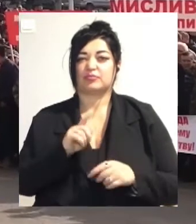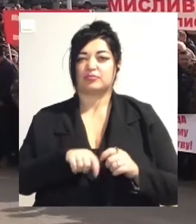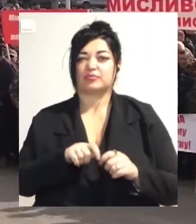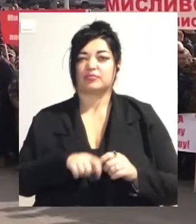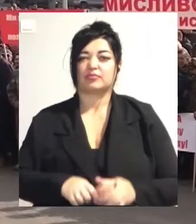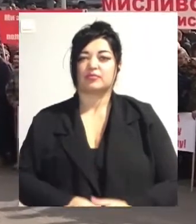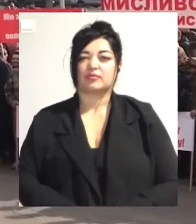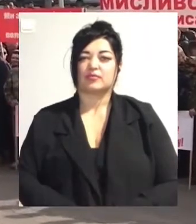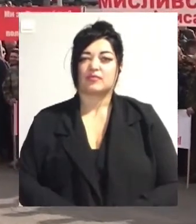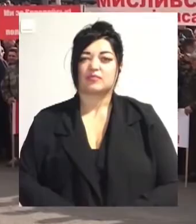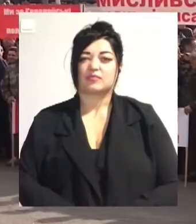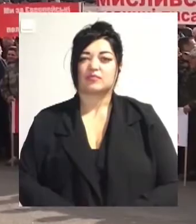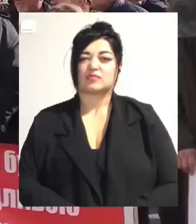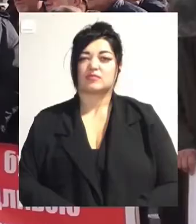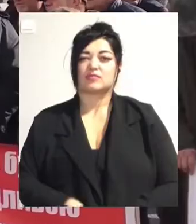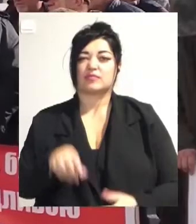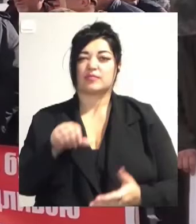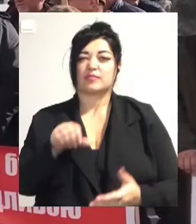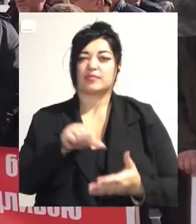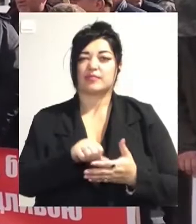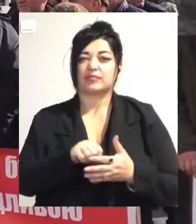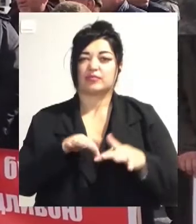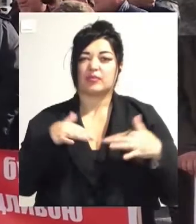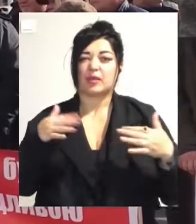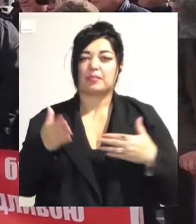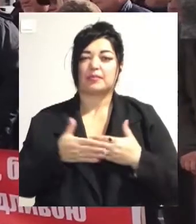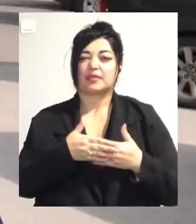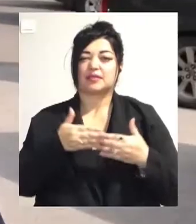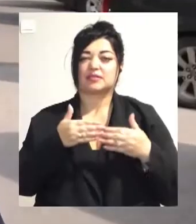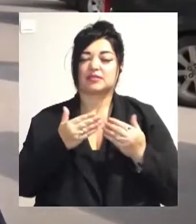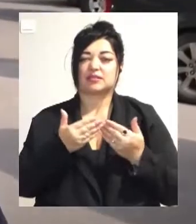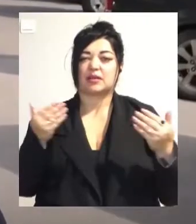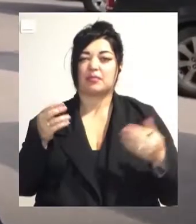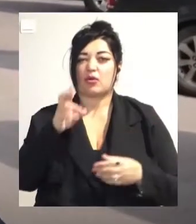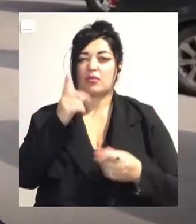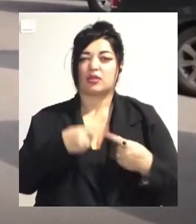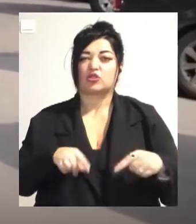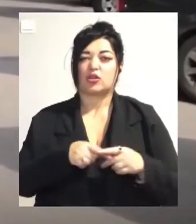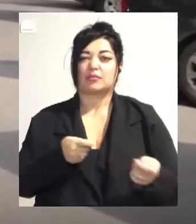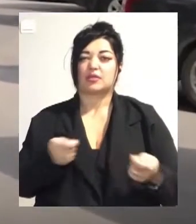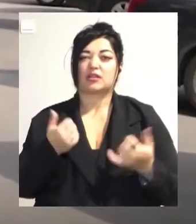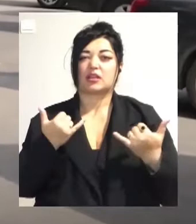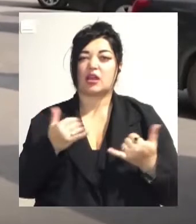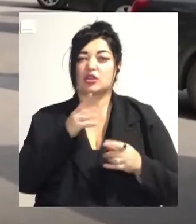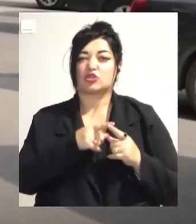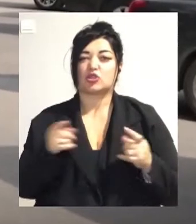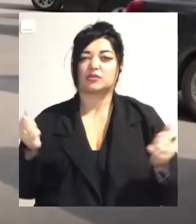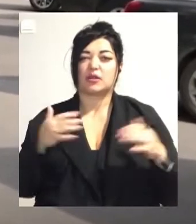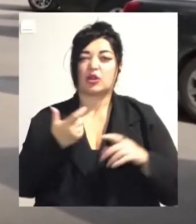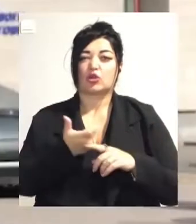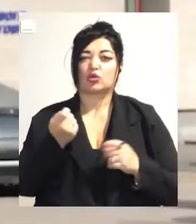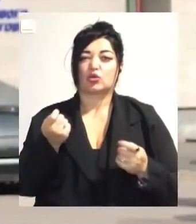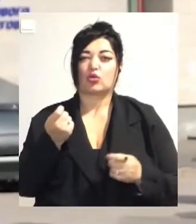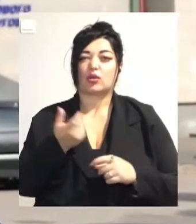Три мітинги одночасно відбулися під стінами облдержадміністрації. На даний час зібралося трохи більше 200